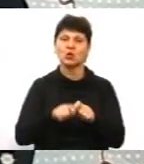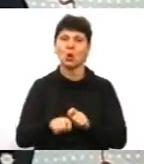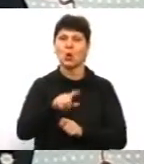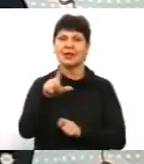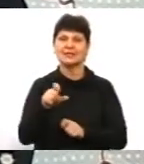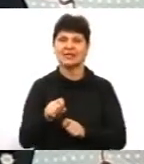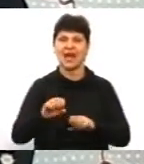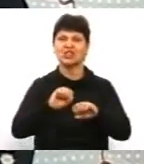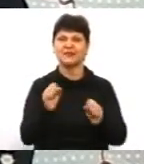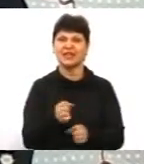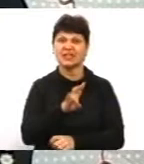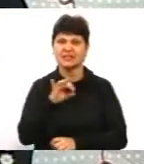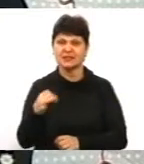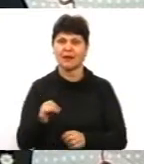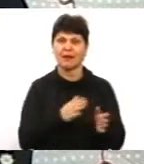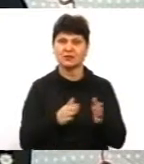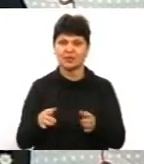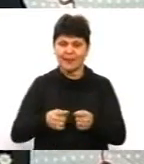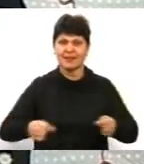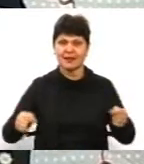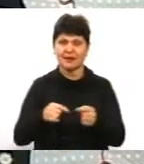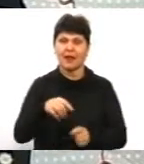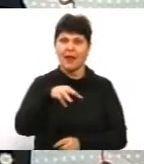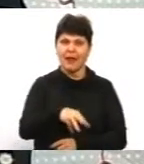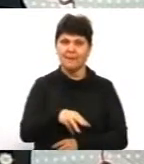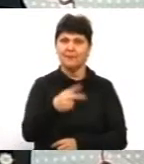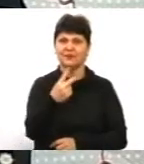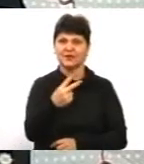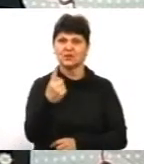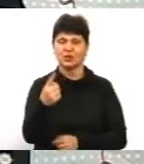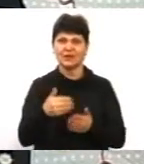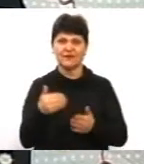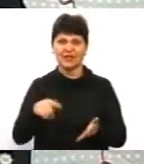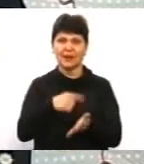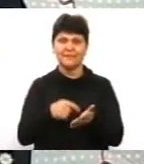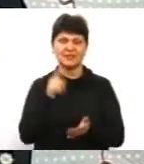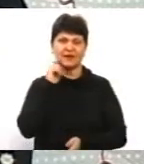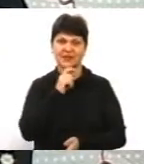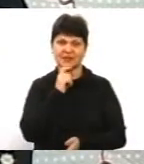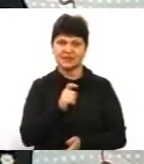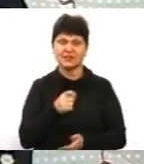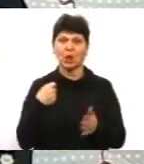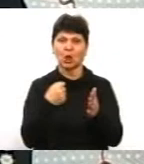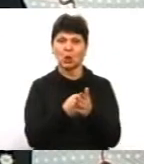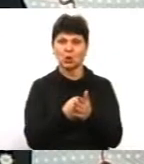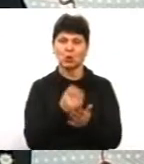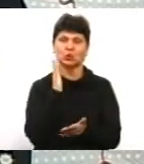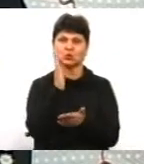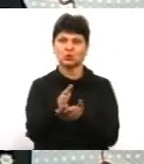режимом на ділянці дороги М-21 від міста Вінниці в сторону межи